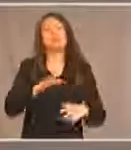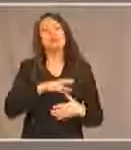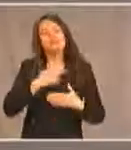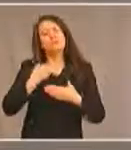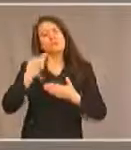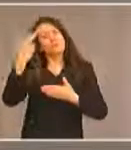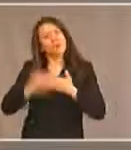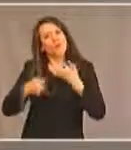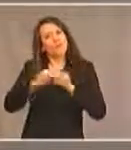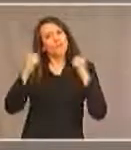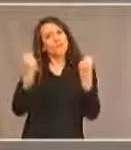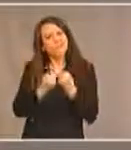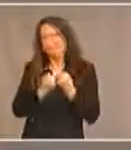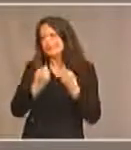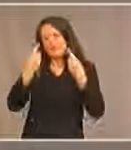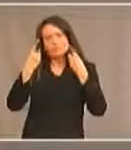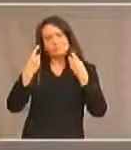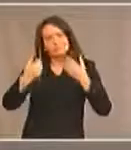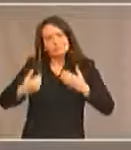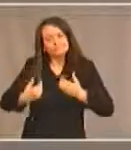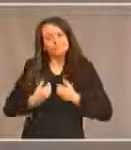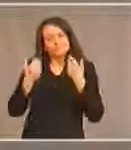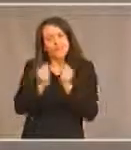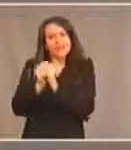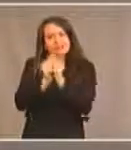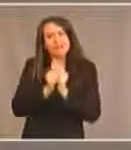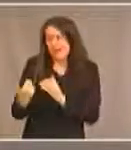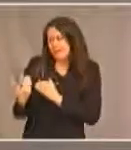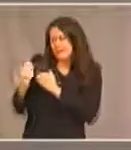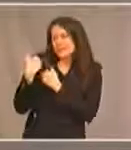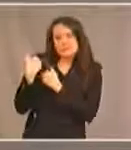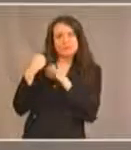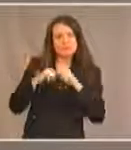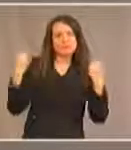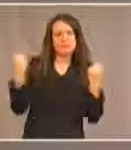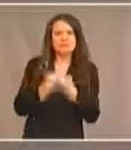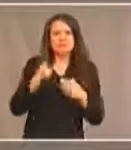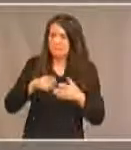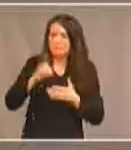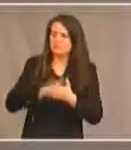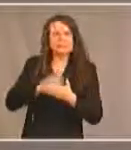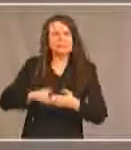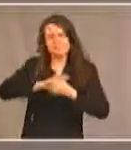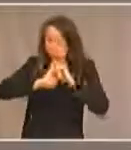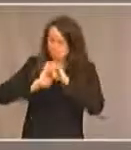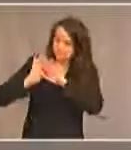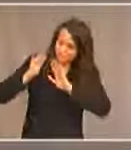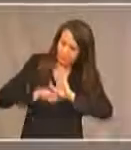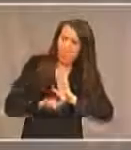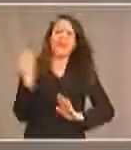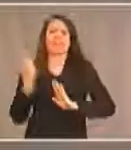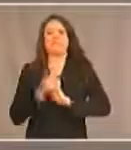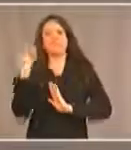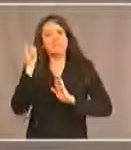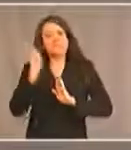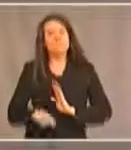social me semble-t-il une responsabilité sociale à mettre un terme à cette discrimination à faire ce que nous devons faire